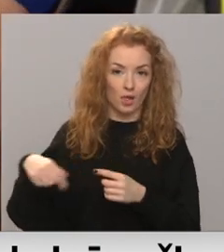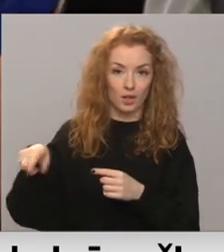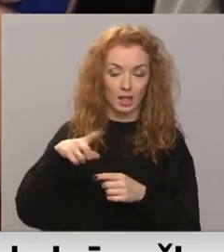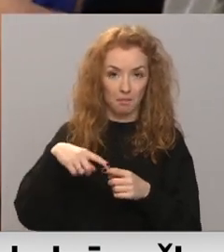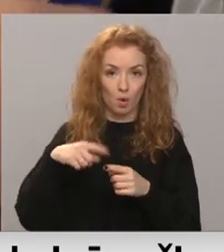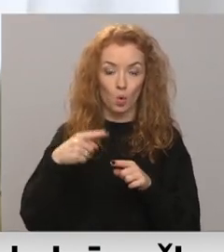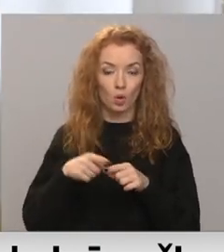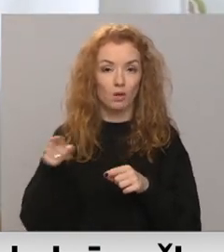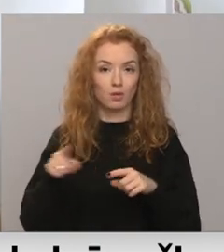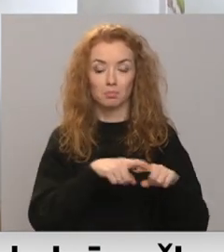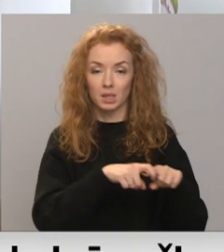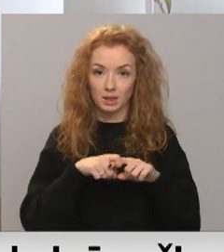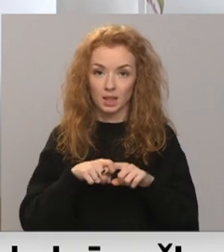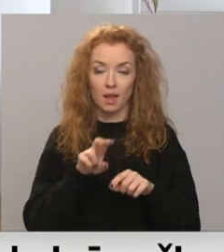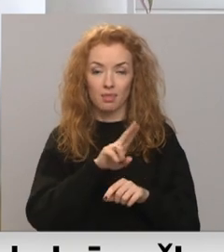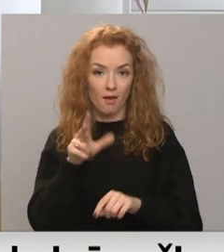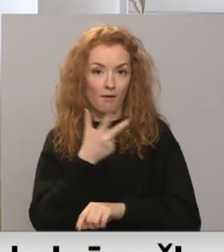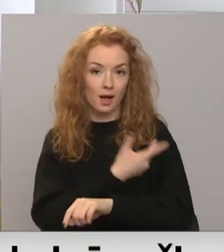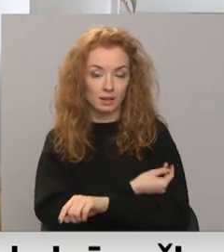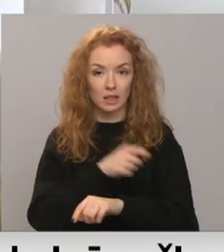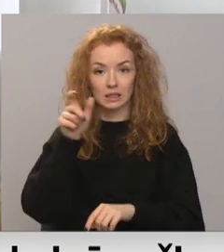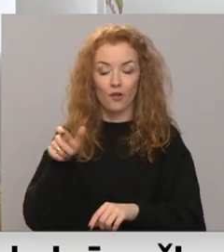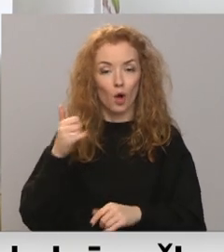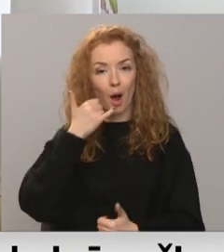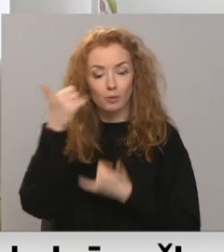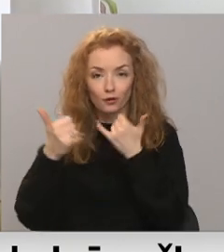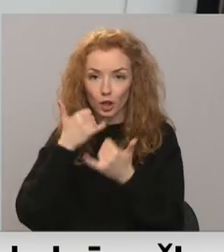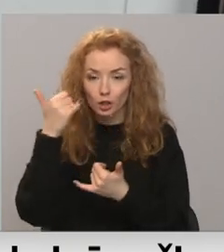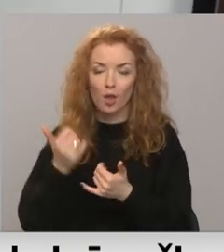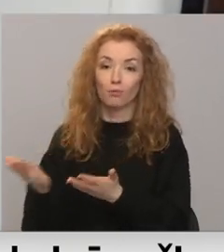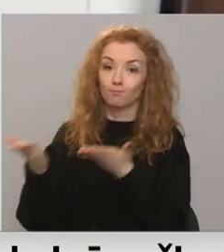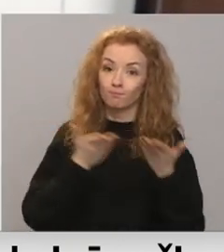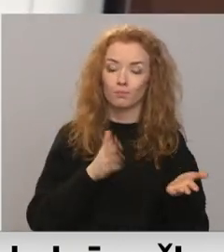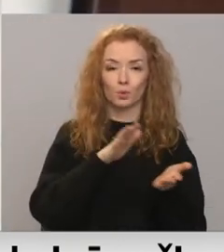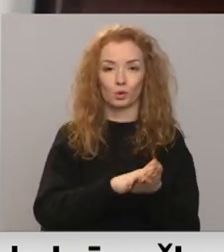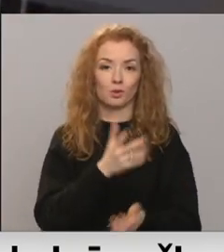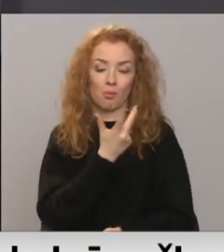kas tiek iesaistītas nevakcinēto apzvanīšanā un aicināšanā uz poti.